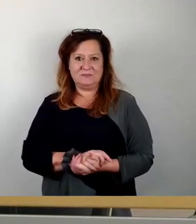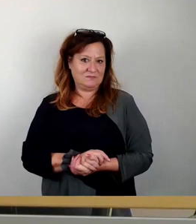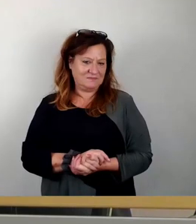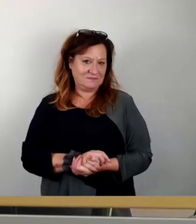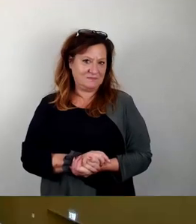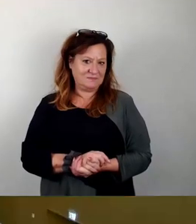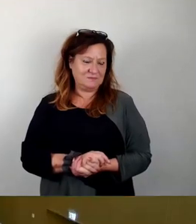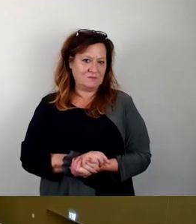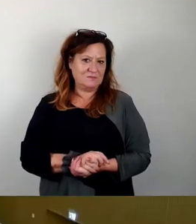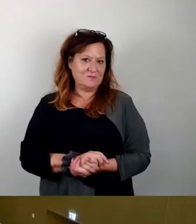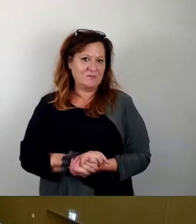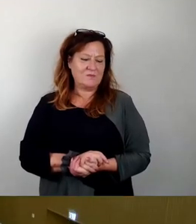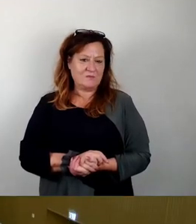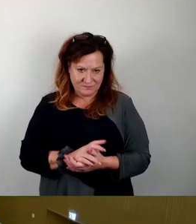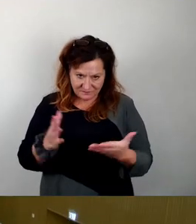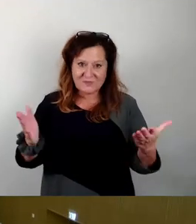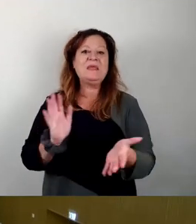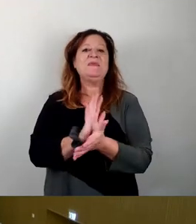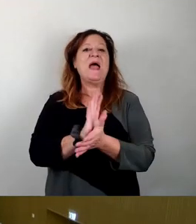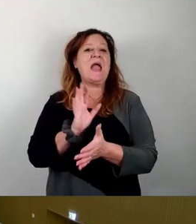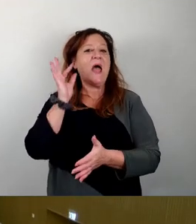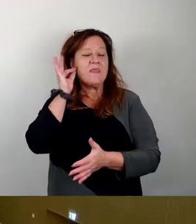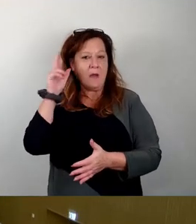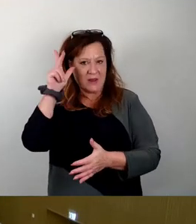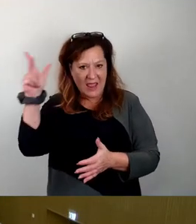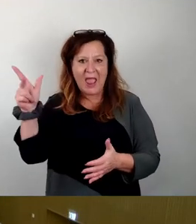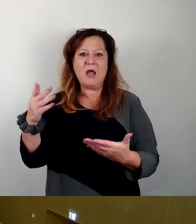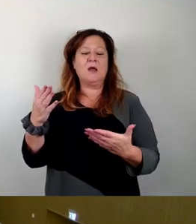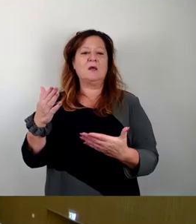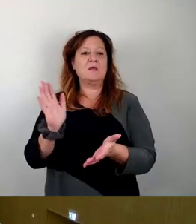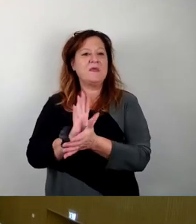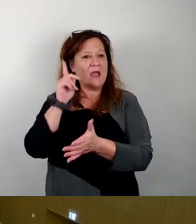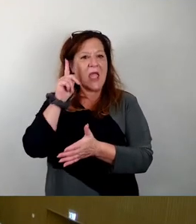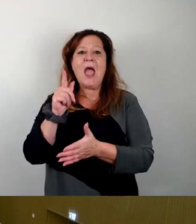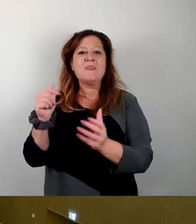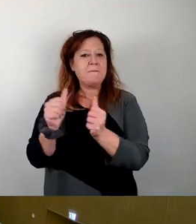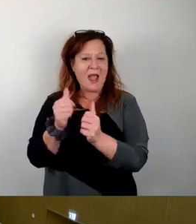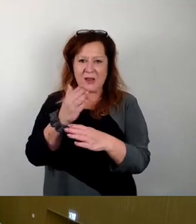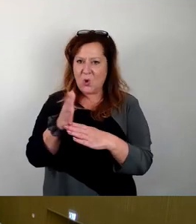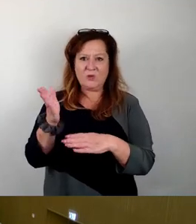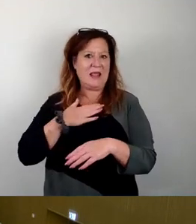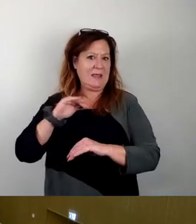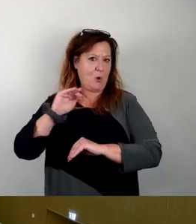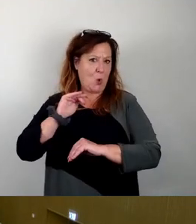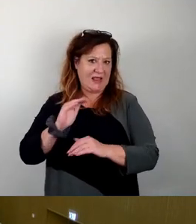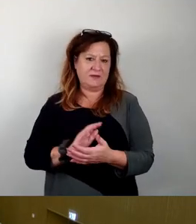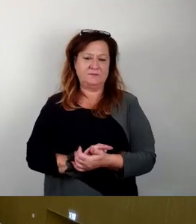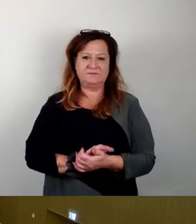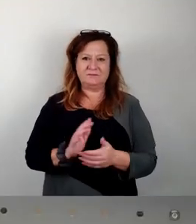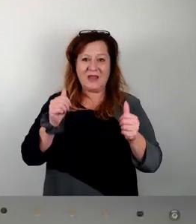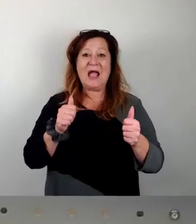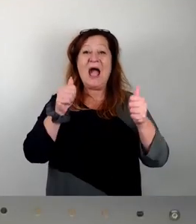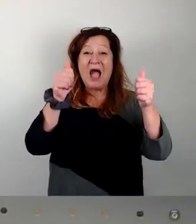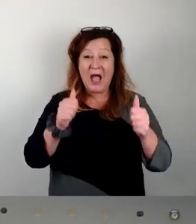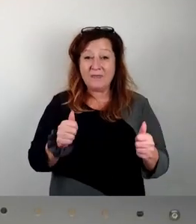Sehr geehrte Damen und Herren, sehr geehrter erster Beigeordneter, liebe Kollegen, dieser Antrag war ein Eilantrag,